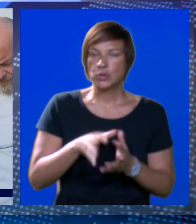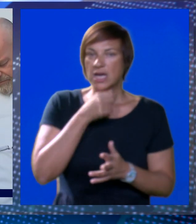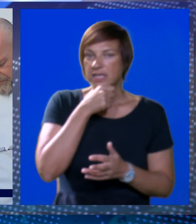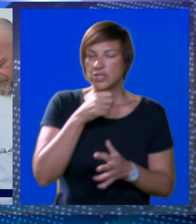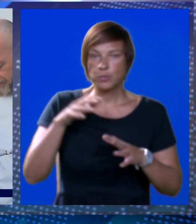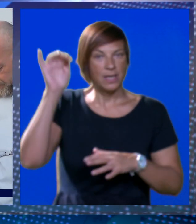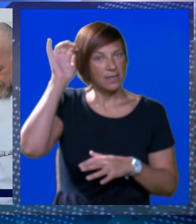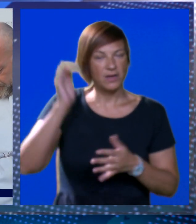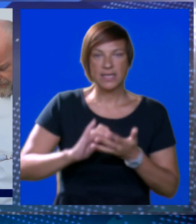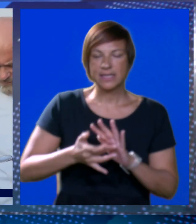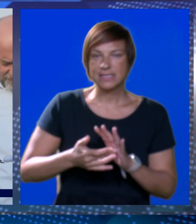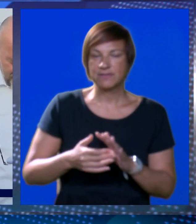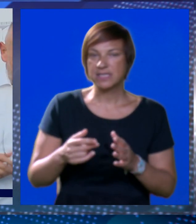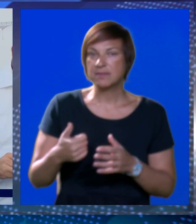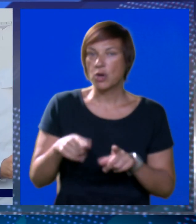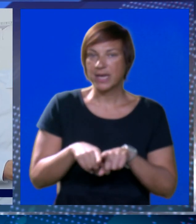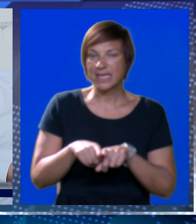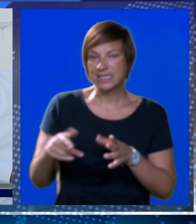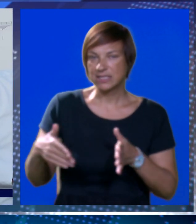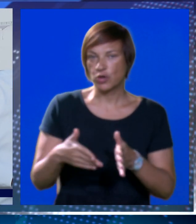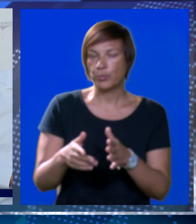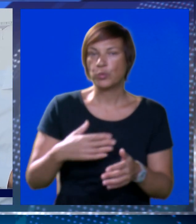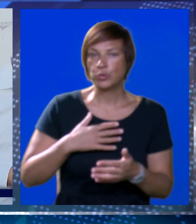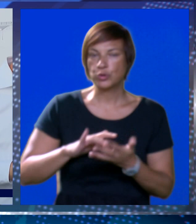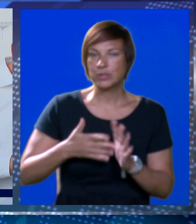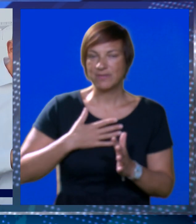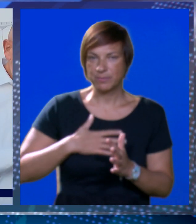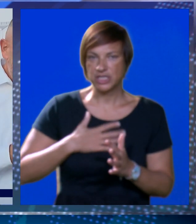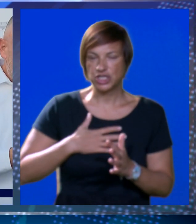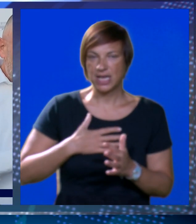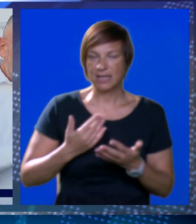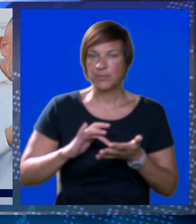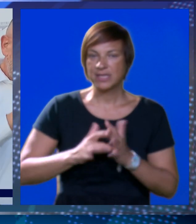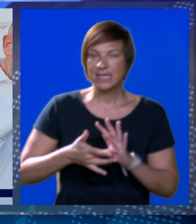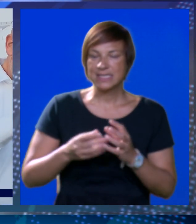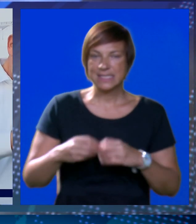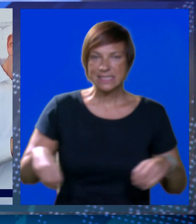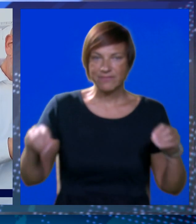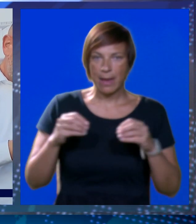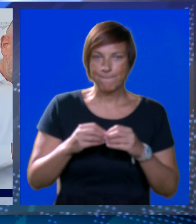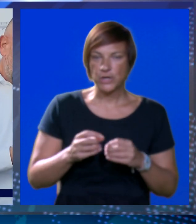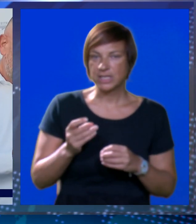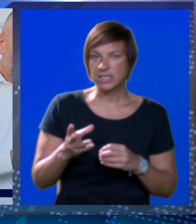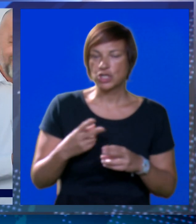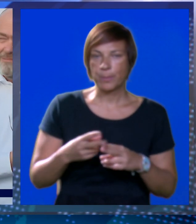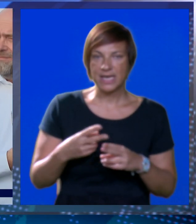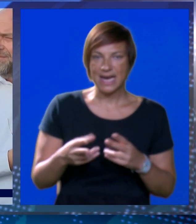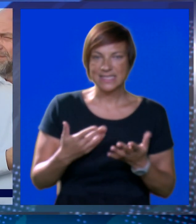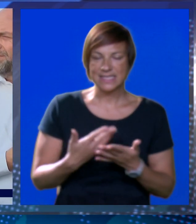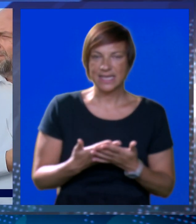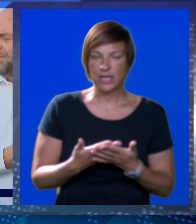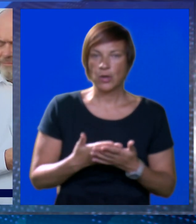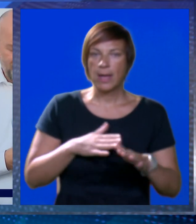grada, Županije, vlade. Svi smo mi na istom putu i svi mi želimo da se svi ovi projekti što prije